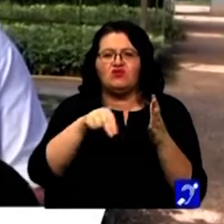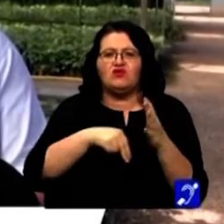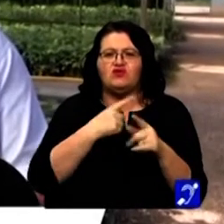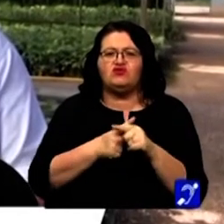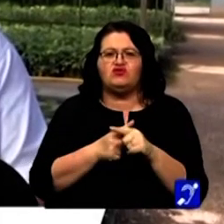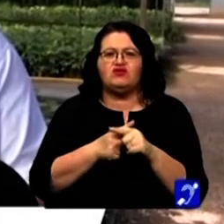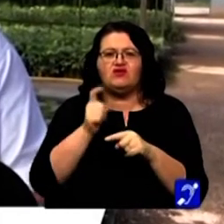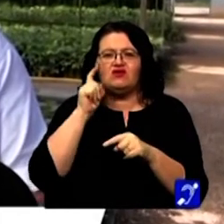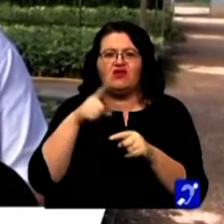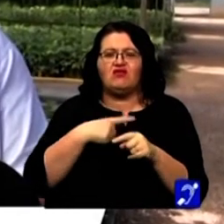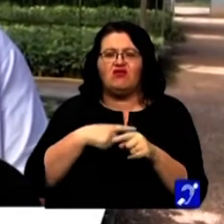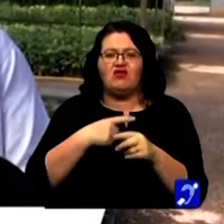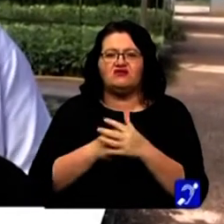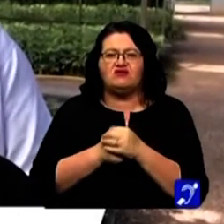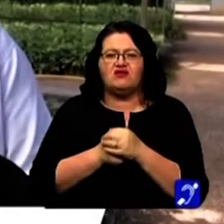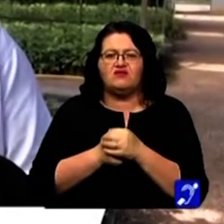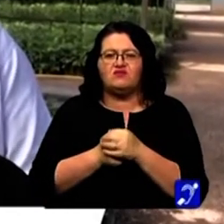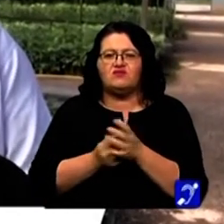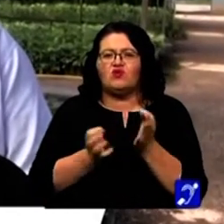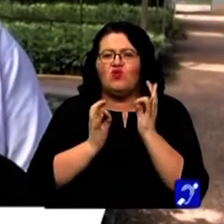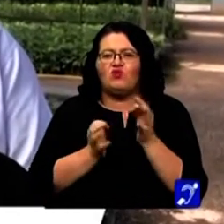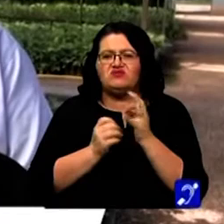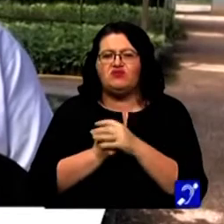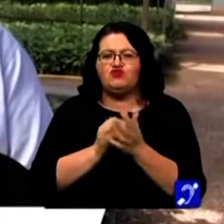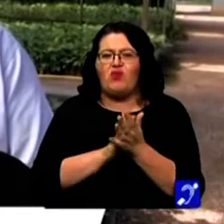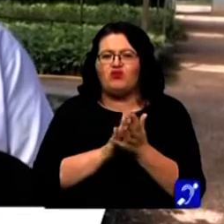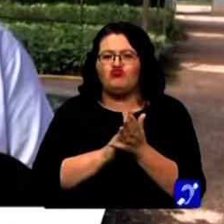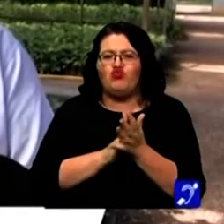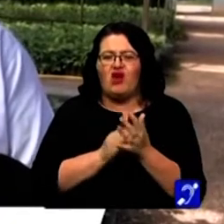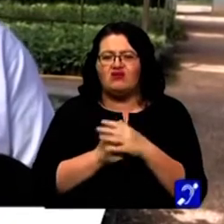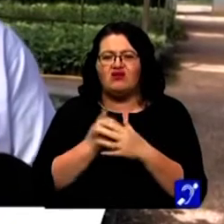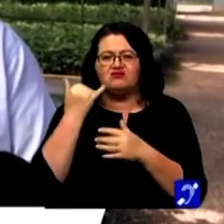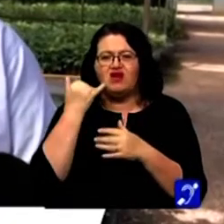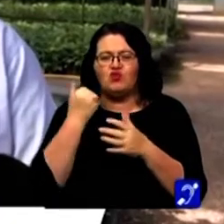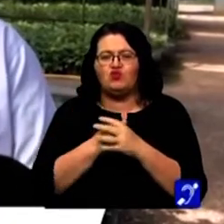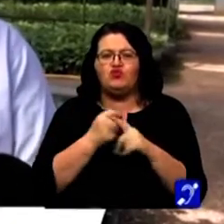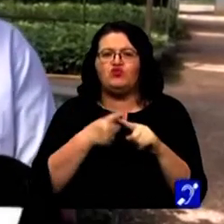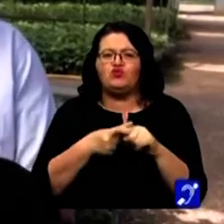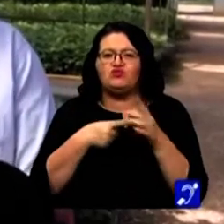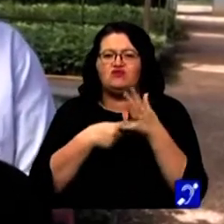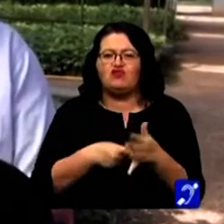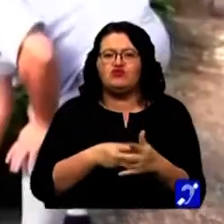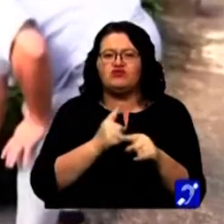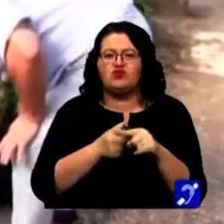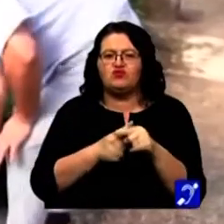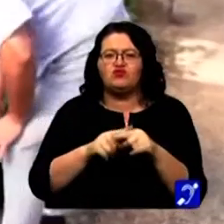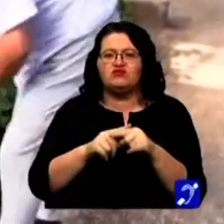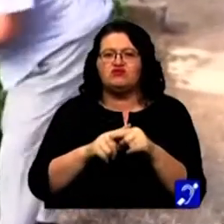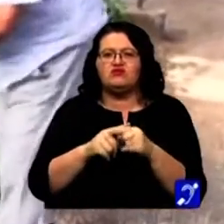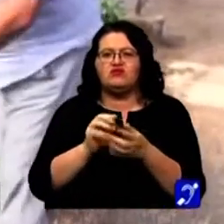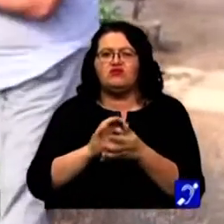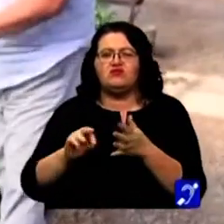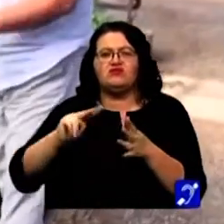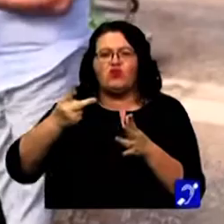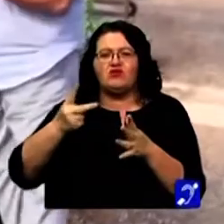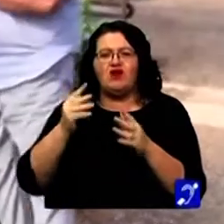o specie apreciată alunul, plus că acest produs secundar trufa neagră va aduce un plus